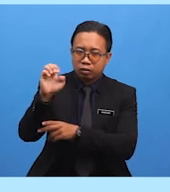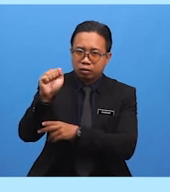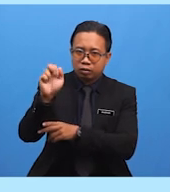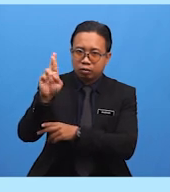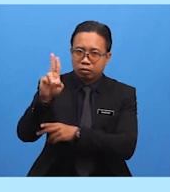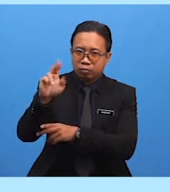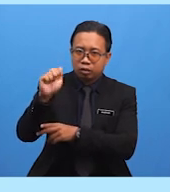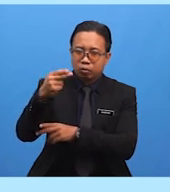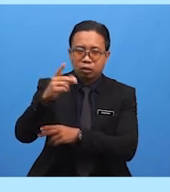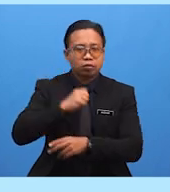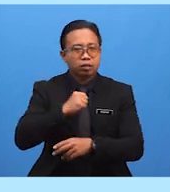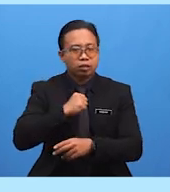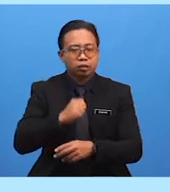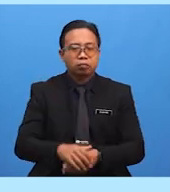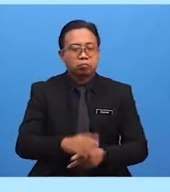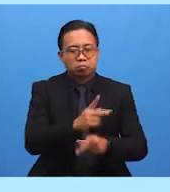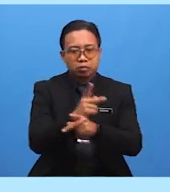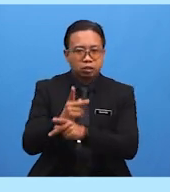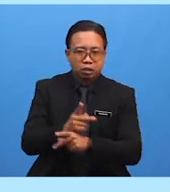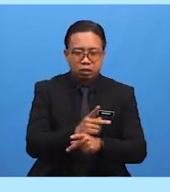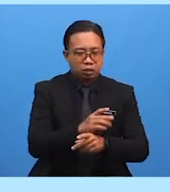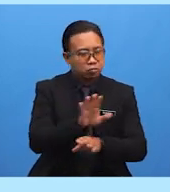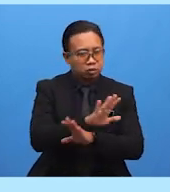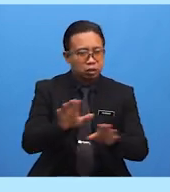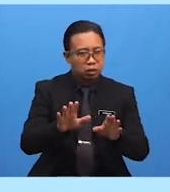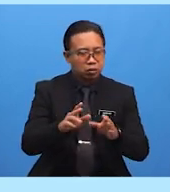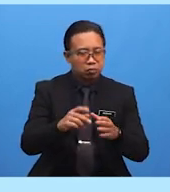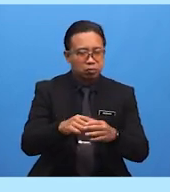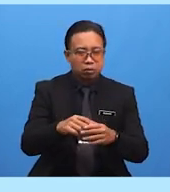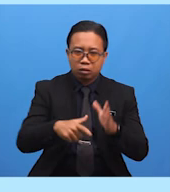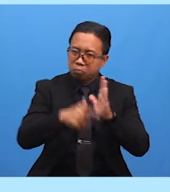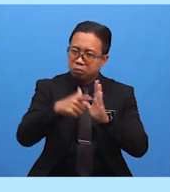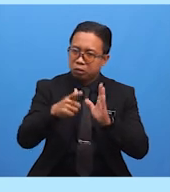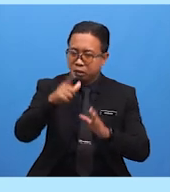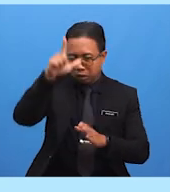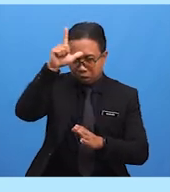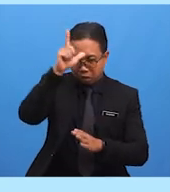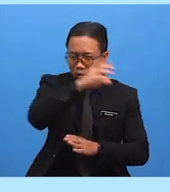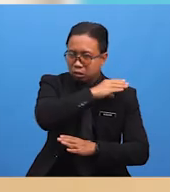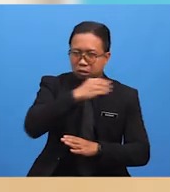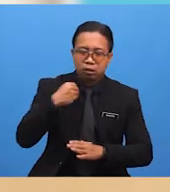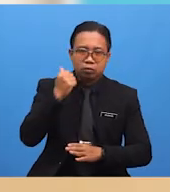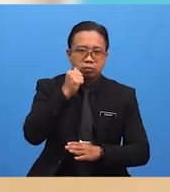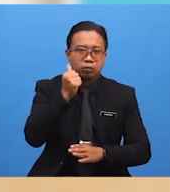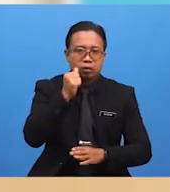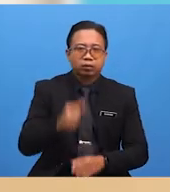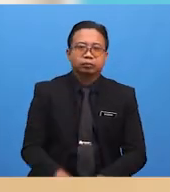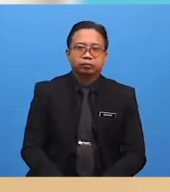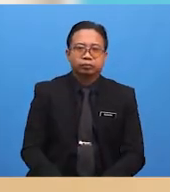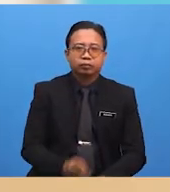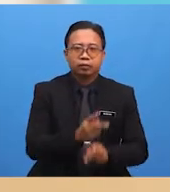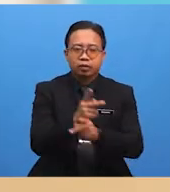Menjaga Batas Pergaulan Lelaki Dan Perempuan Bukan Mahram Tuntutan